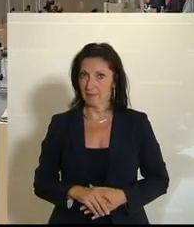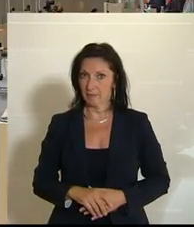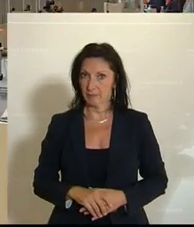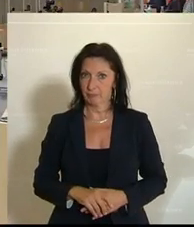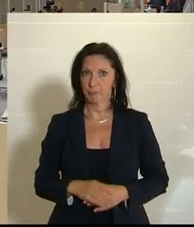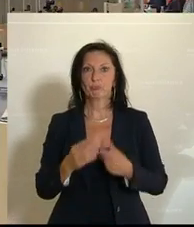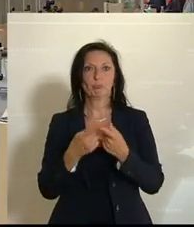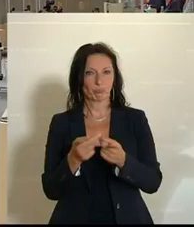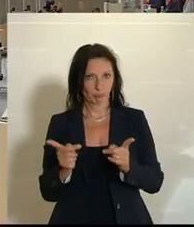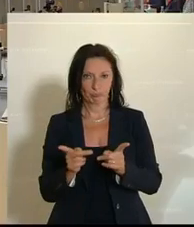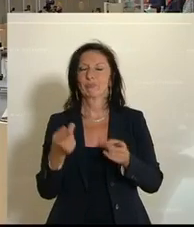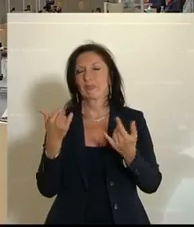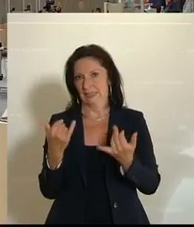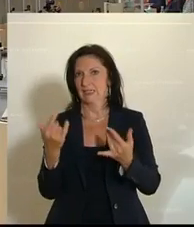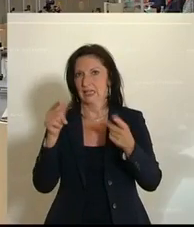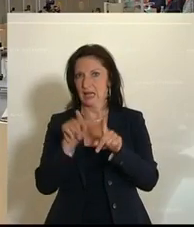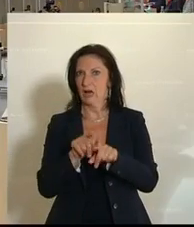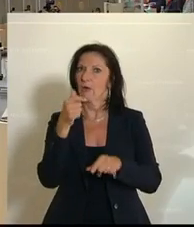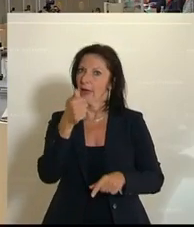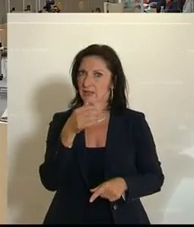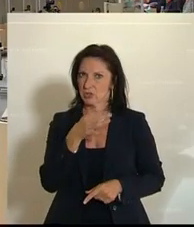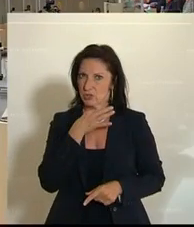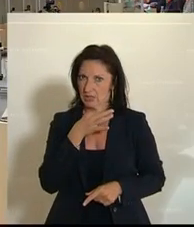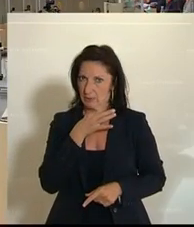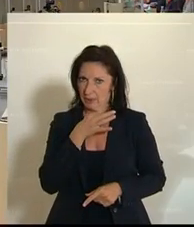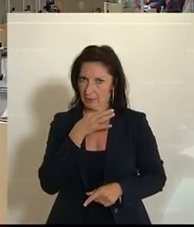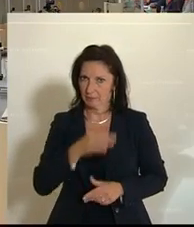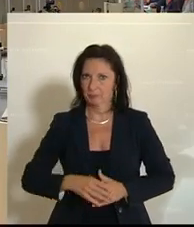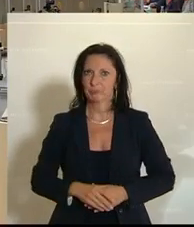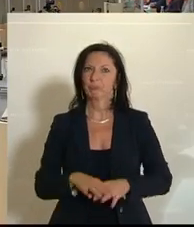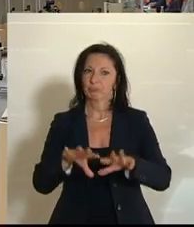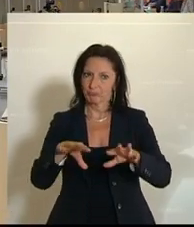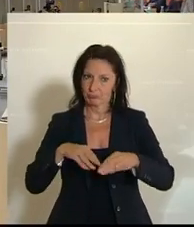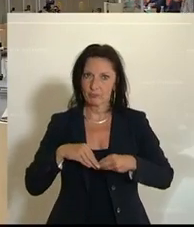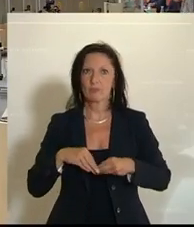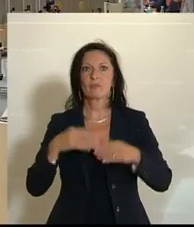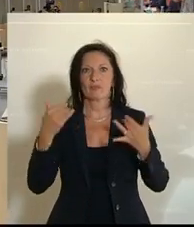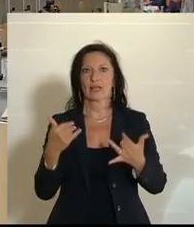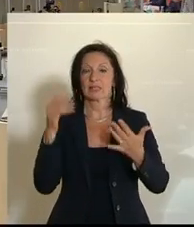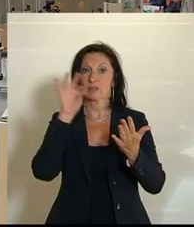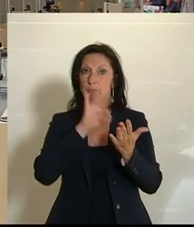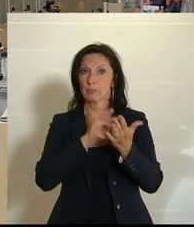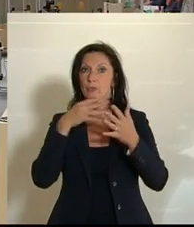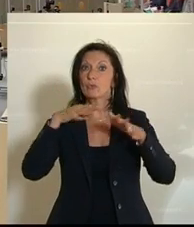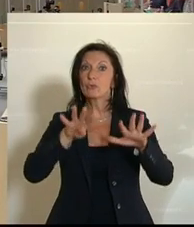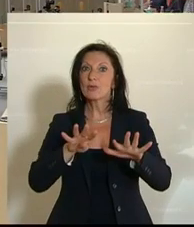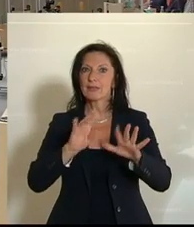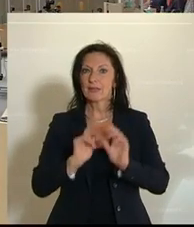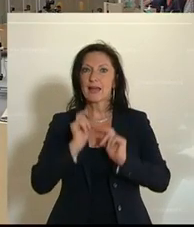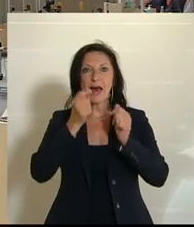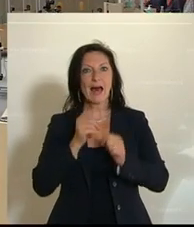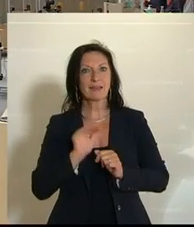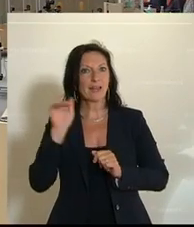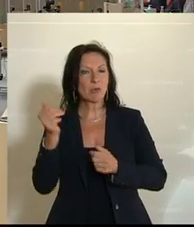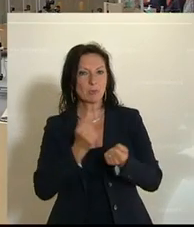Auch diese ist einstimmig so angenommen. Tagesordnungspunkt 19, Antrag des